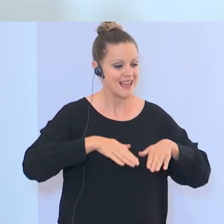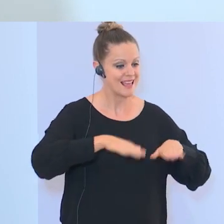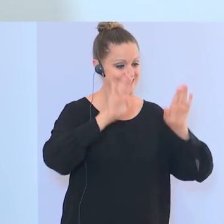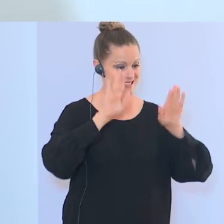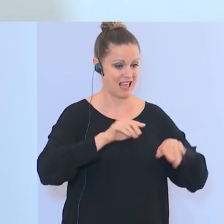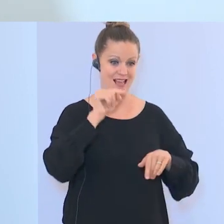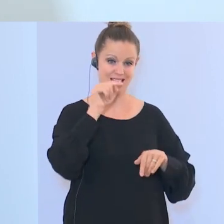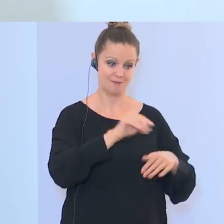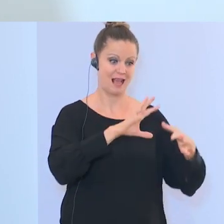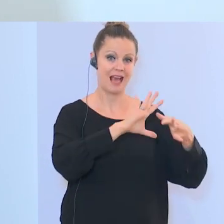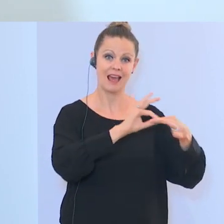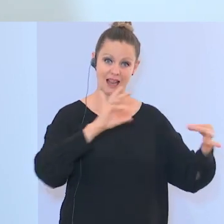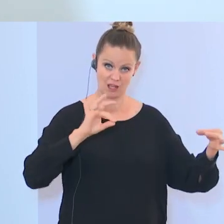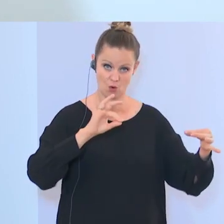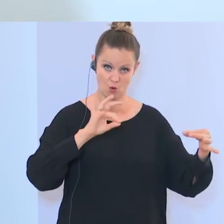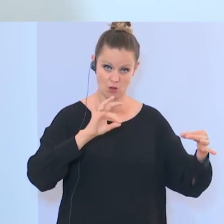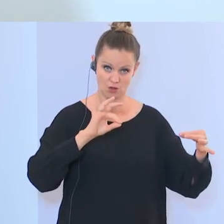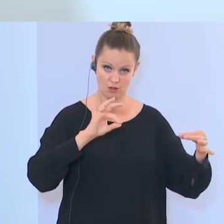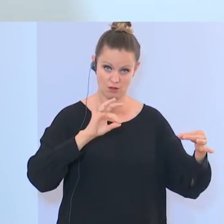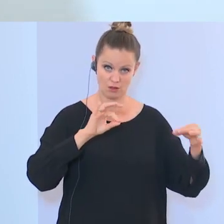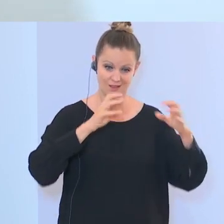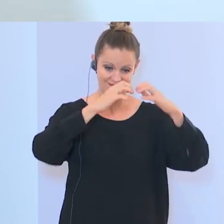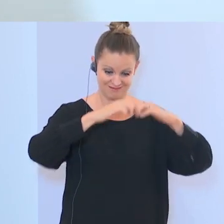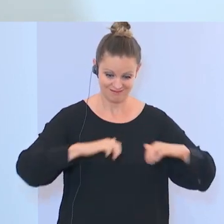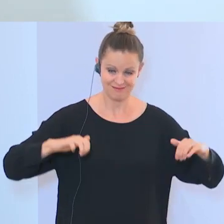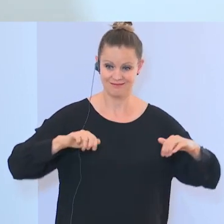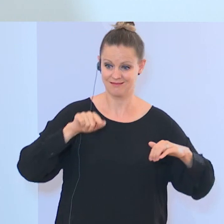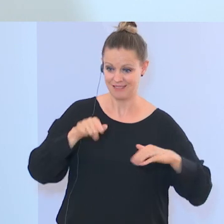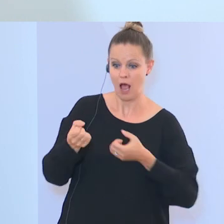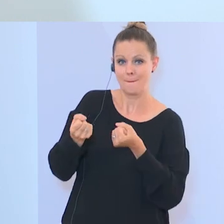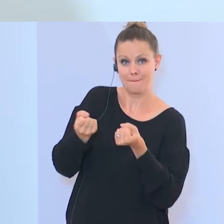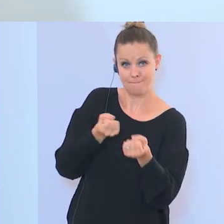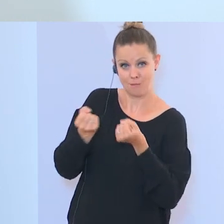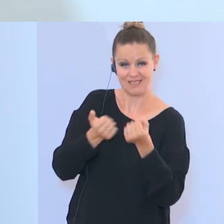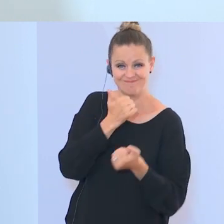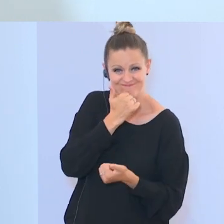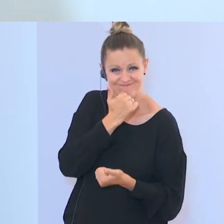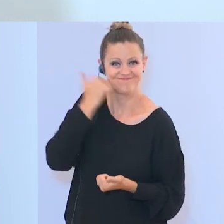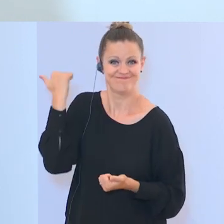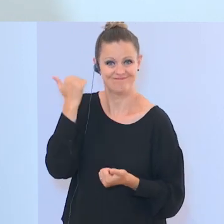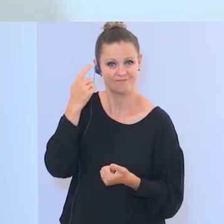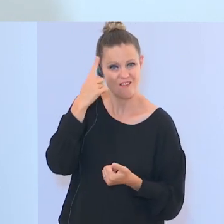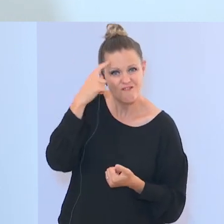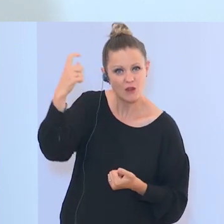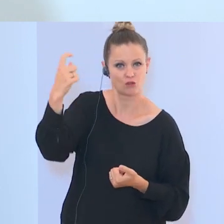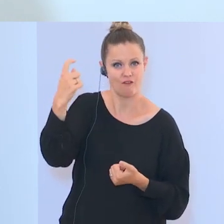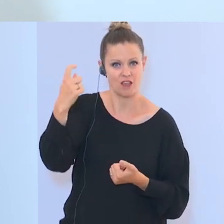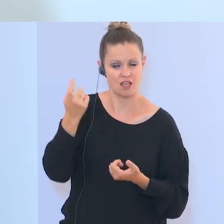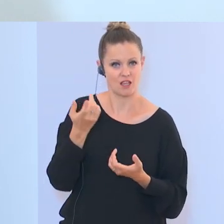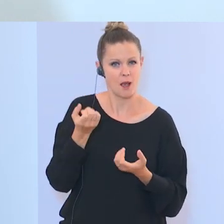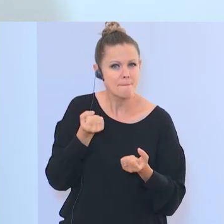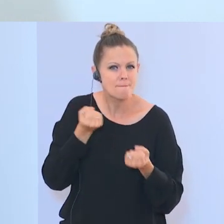als Religion und der politischen, extremistischen Ideologie des